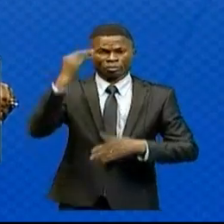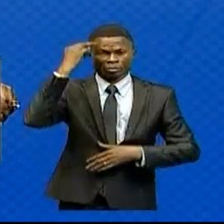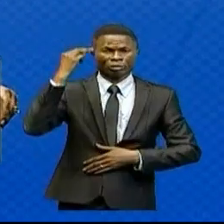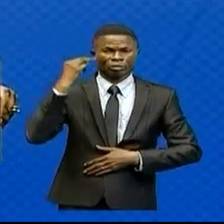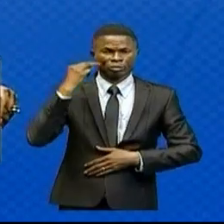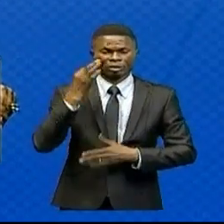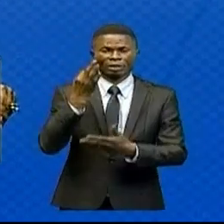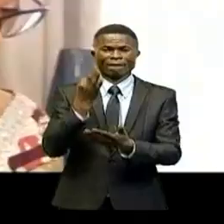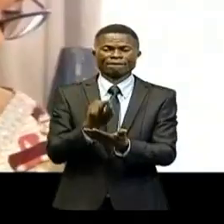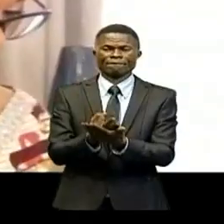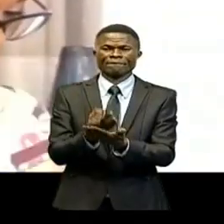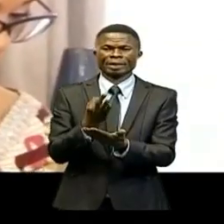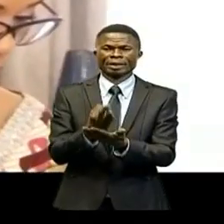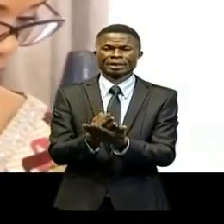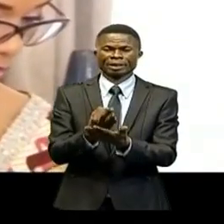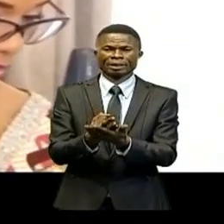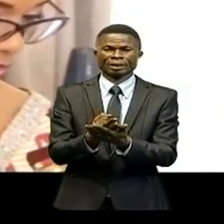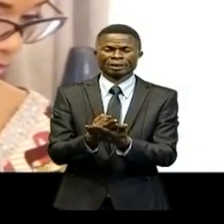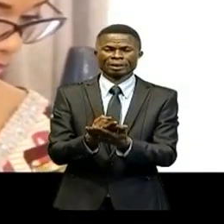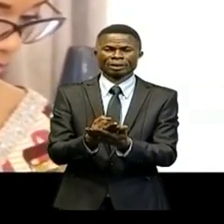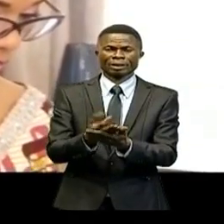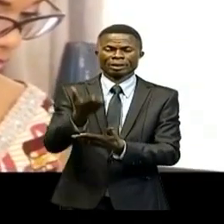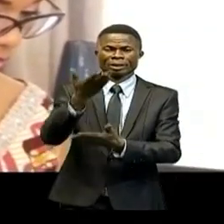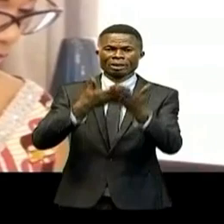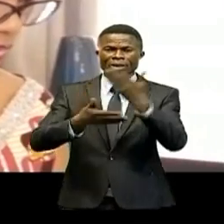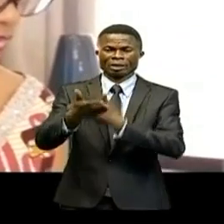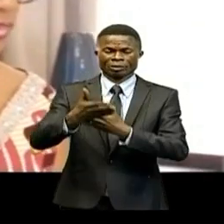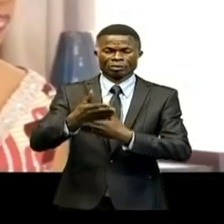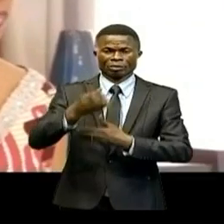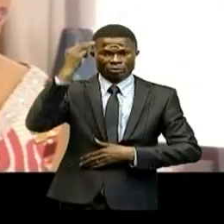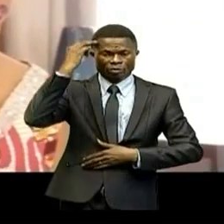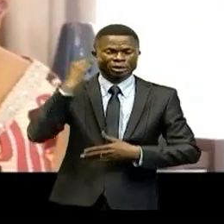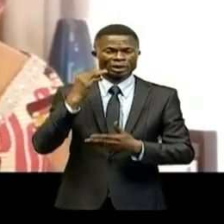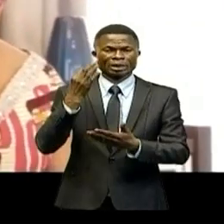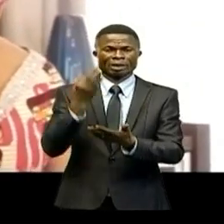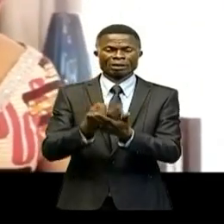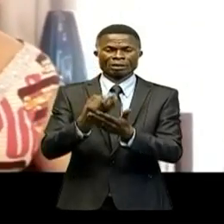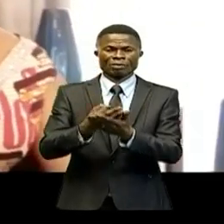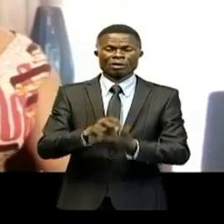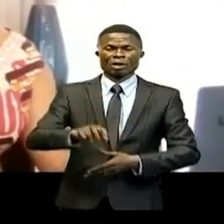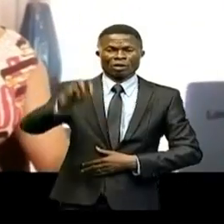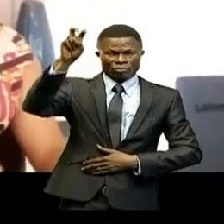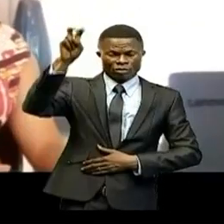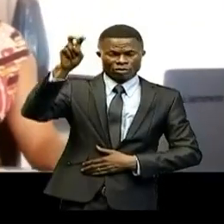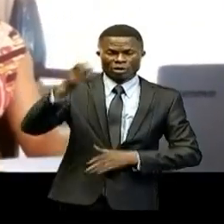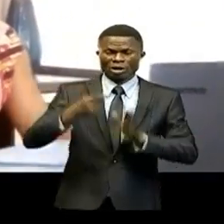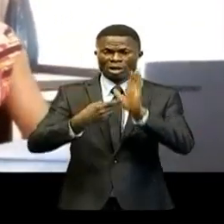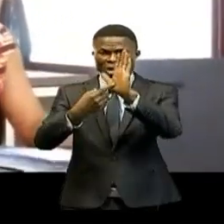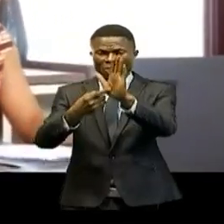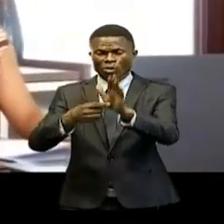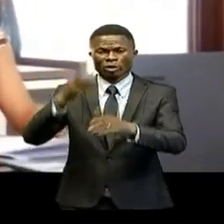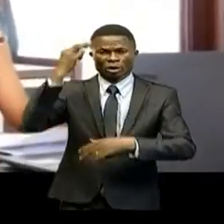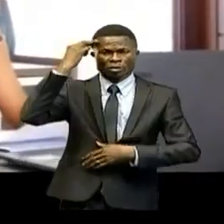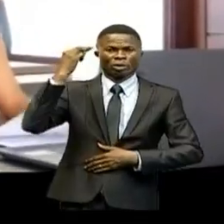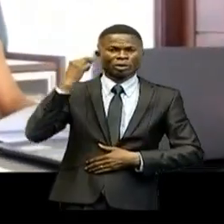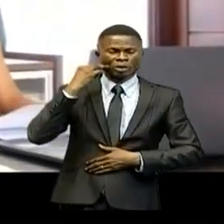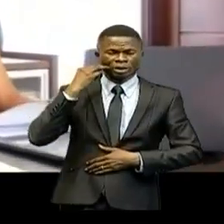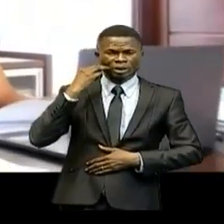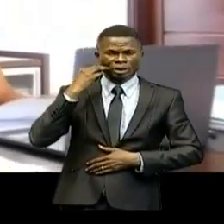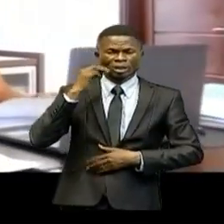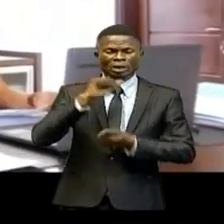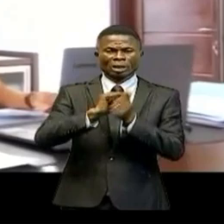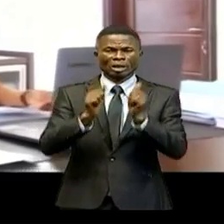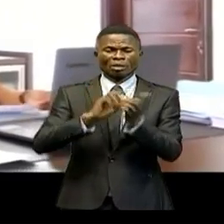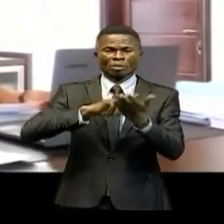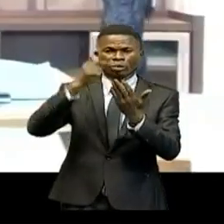de Finances, représentante du ministre de Finances en mission, a présenté au Conseil le contenu des trois